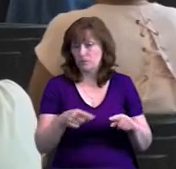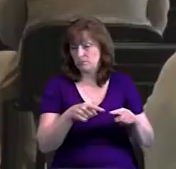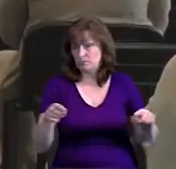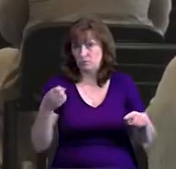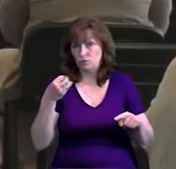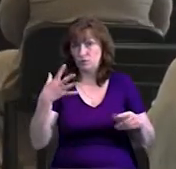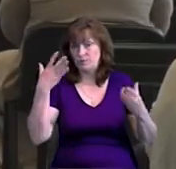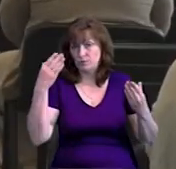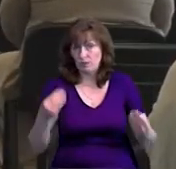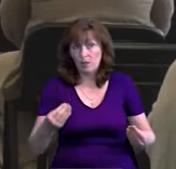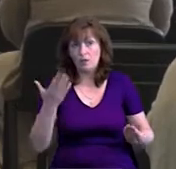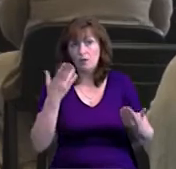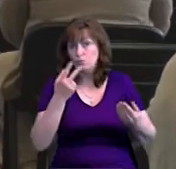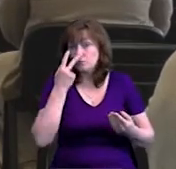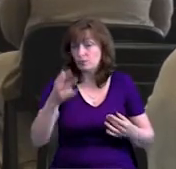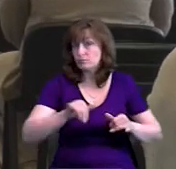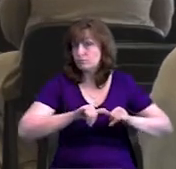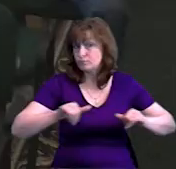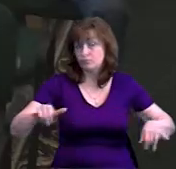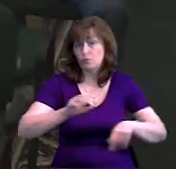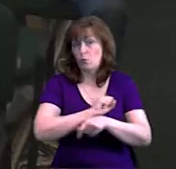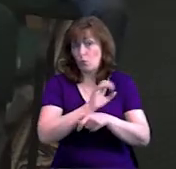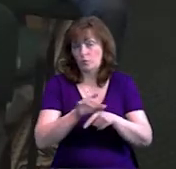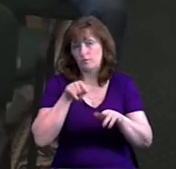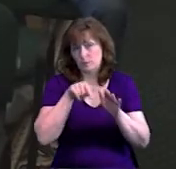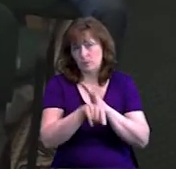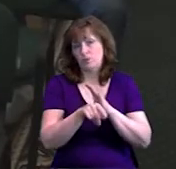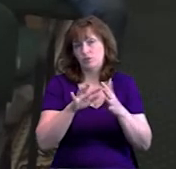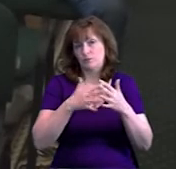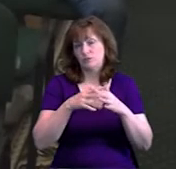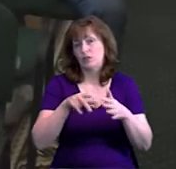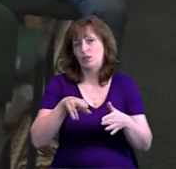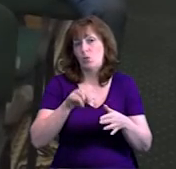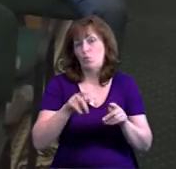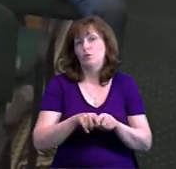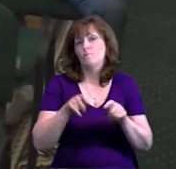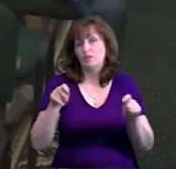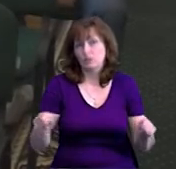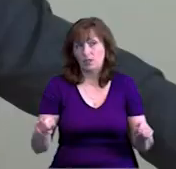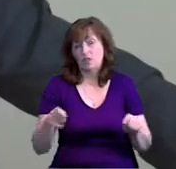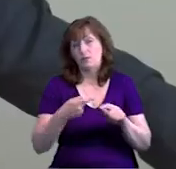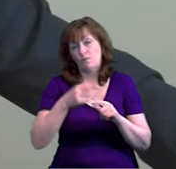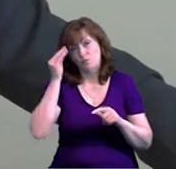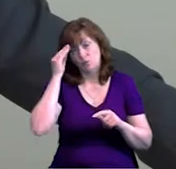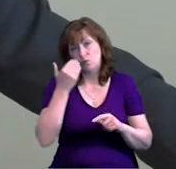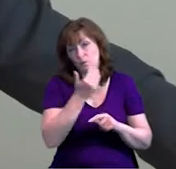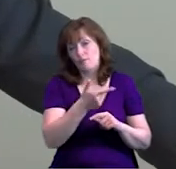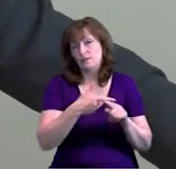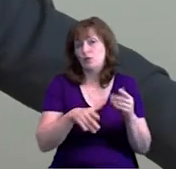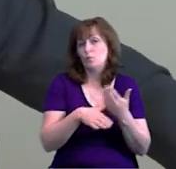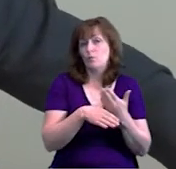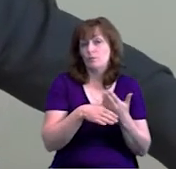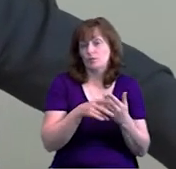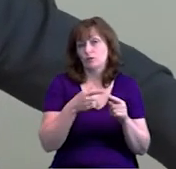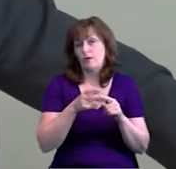час, якщо дані моніторингу покажуть позитивну динаміку, то населений пункт відкриють. Дистанційне навчання, на думку Шкарлета, носить допоміжний